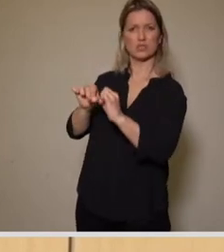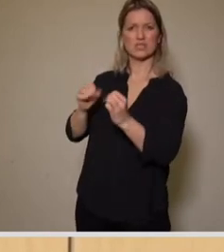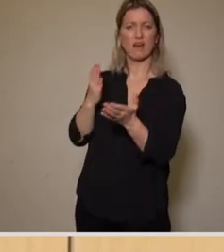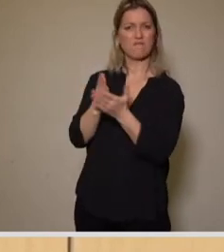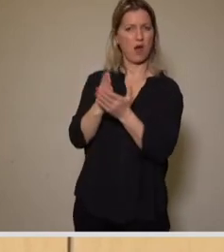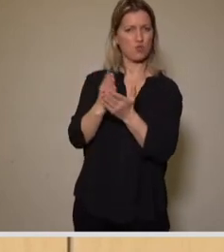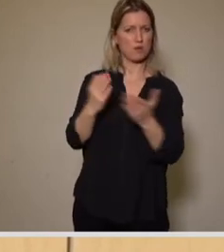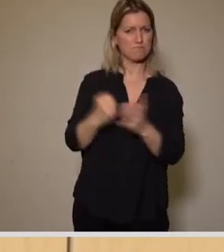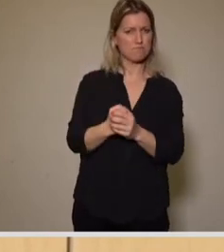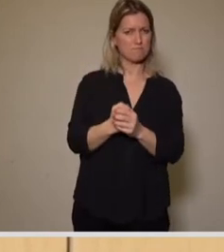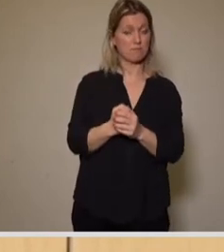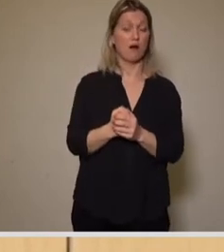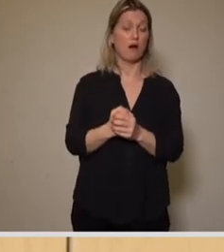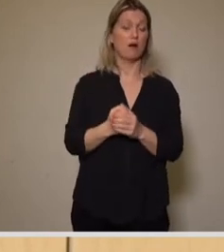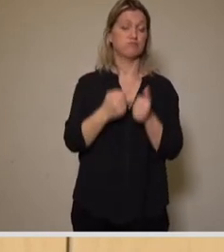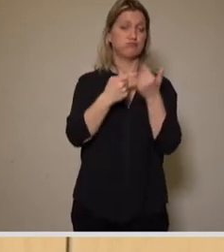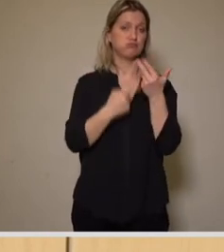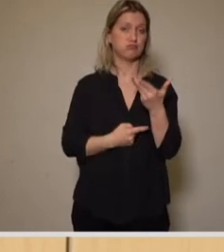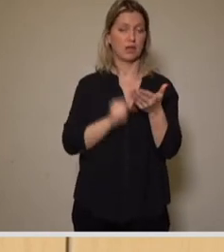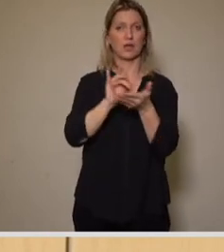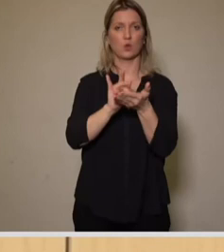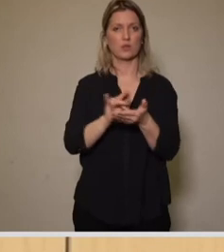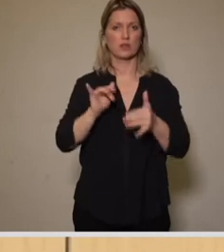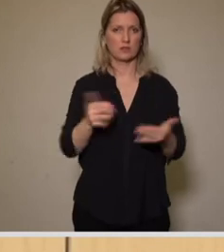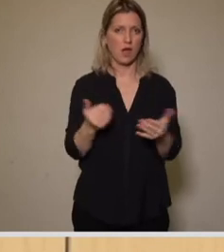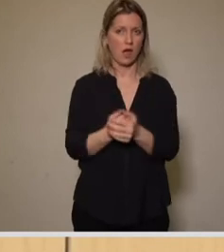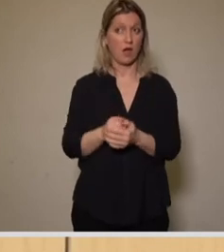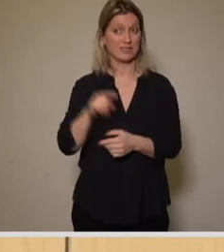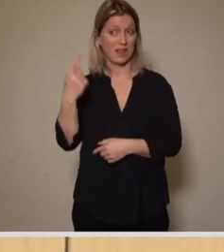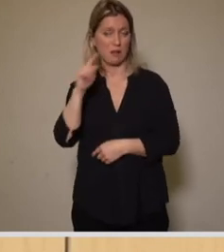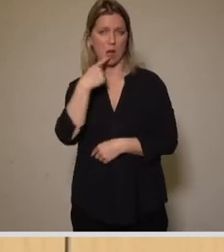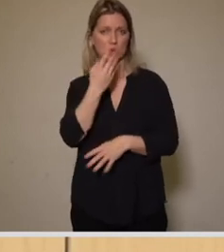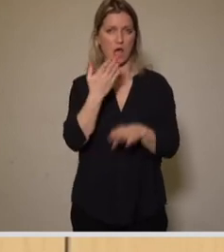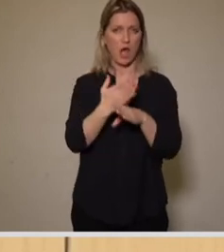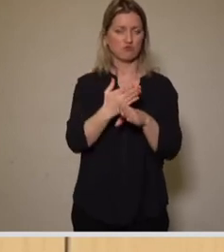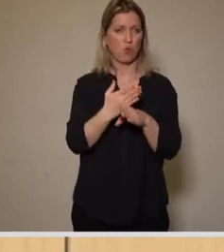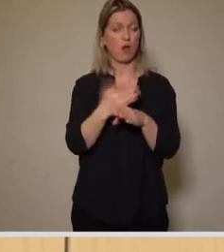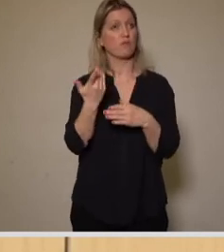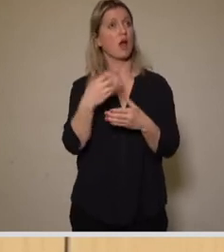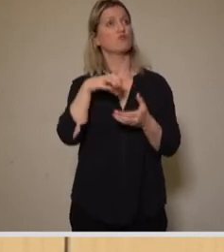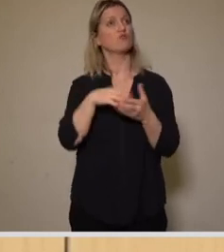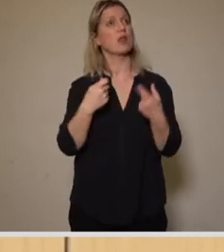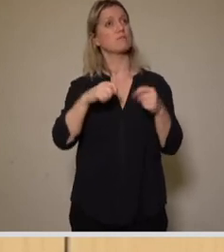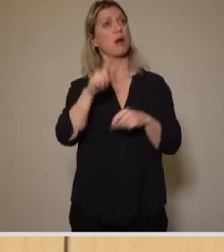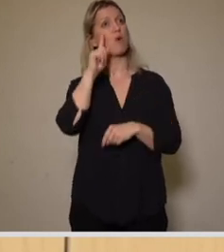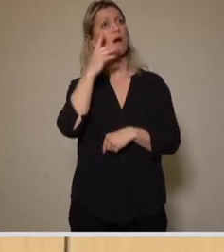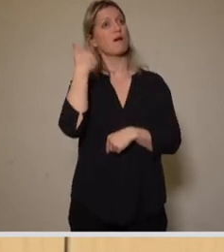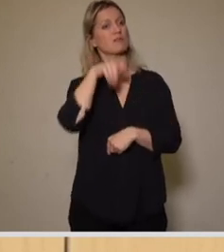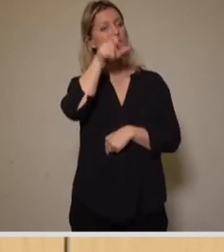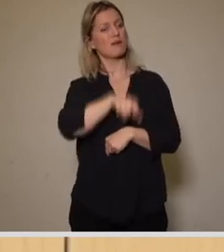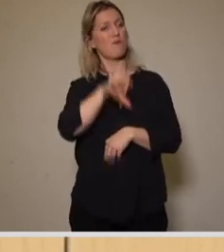Dazu gibt es mehrere Gründe zu nennen. Sie haben es ja schon gesagt, das ist ein Werk von Stadtbaurat Paul Wolf.